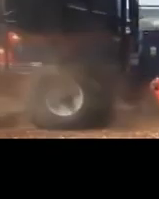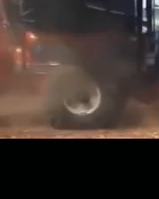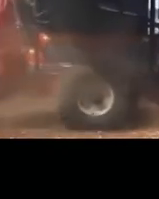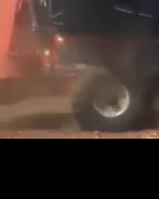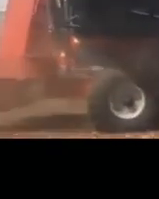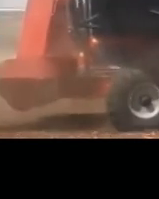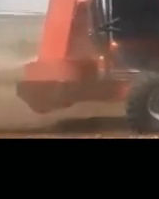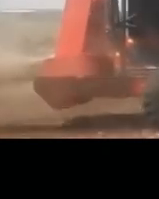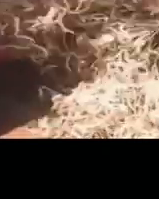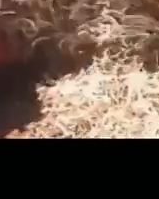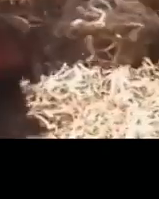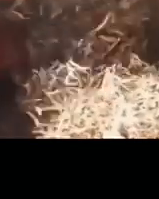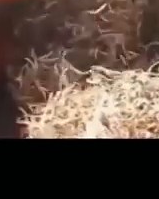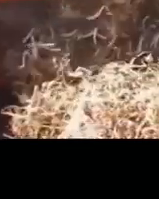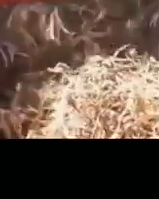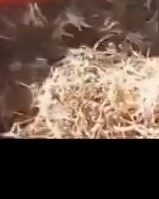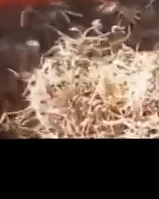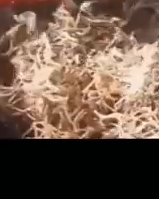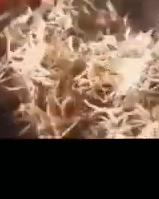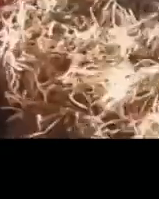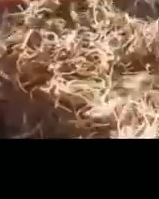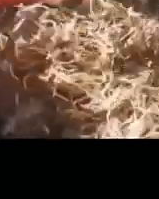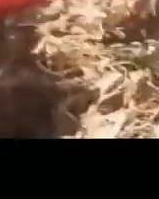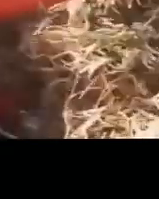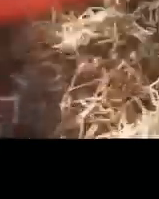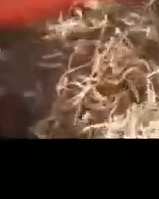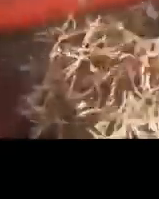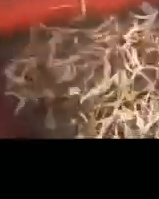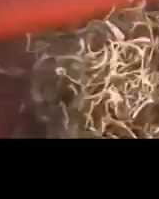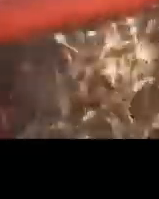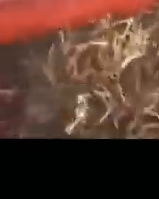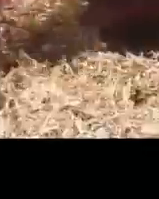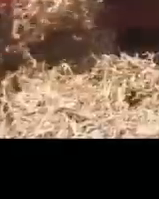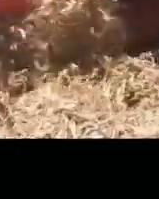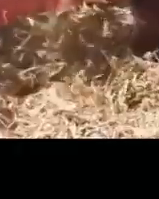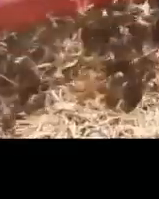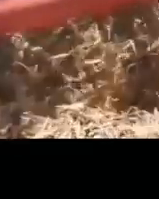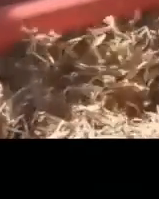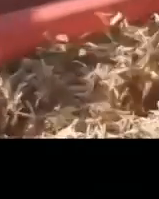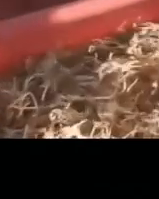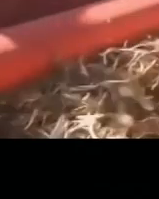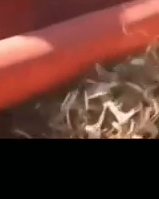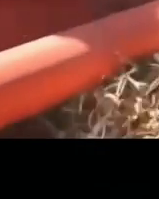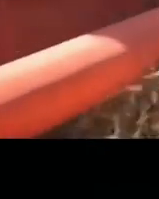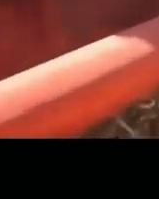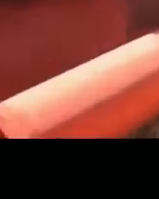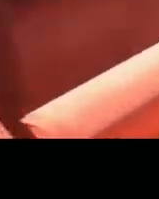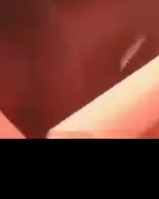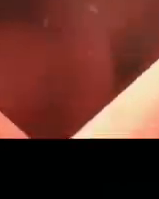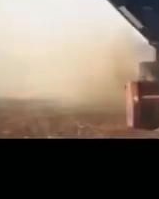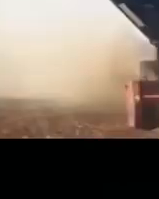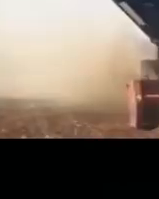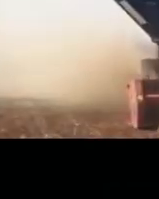дає можливість заробити до 2000 євро з гектара. Надає насіння і агрономічний супровід. Від вас бажання –